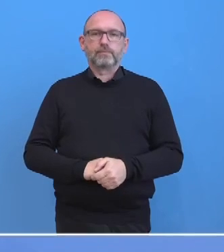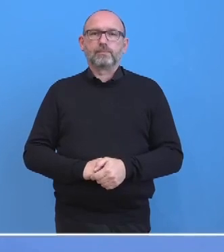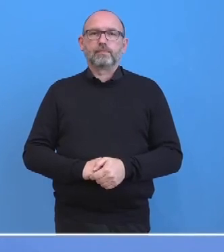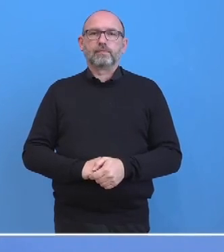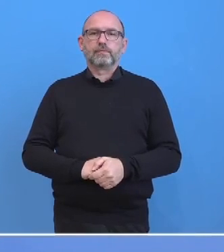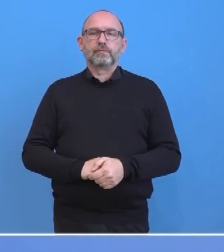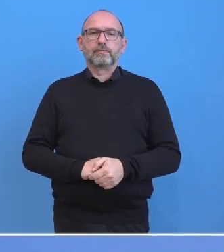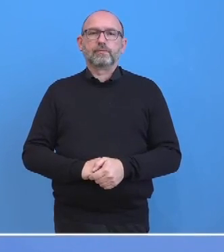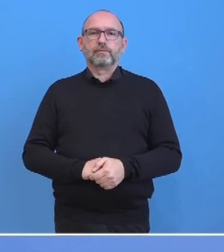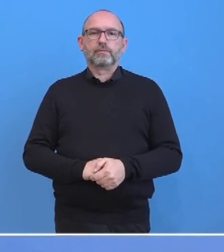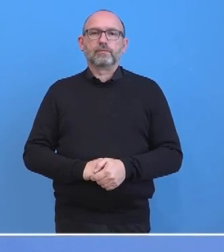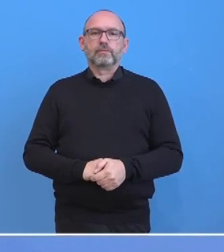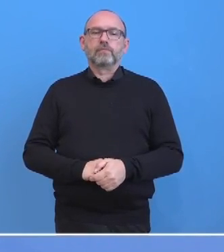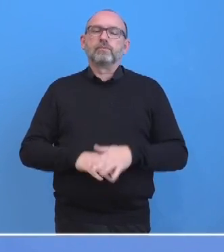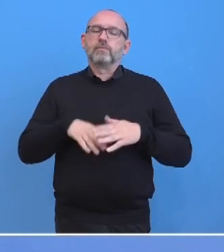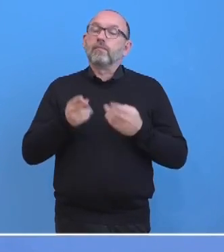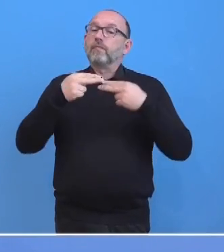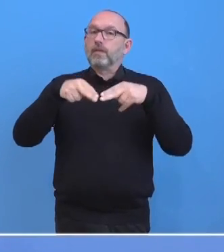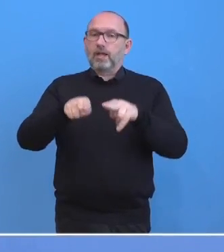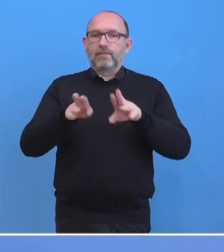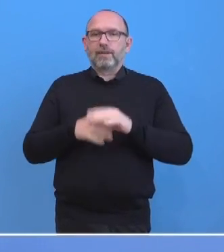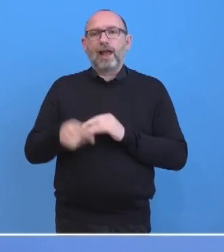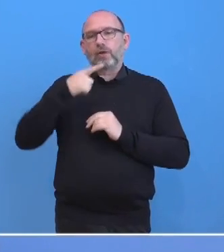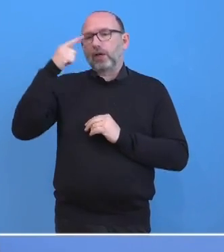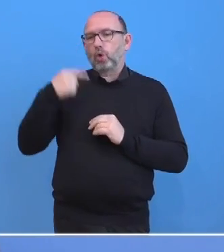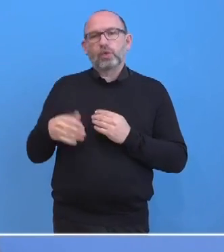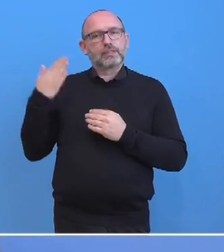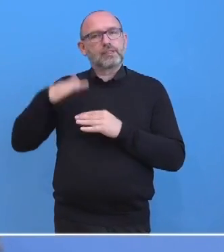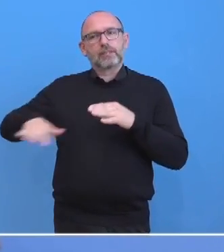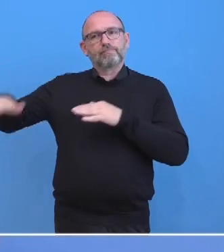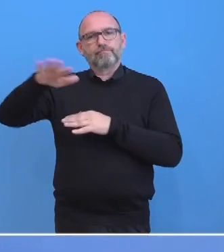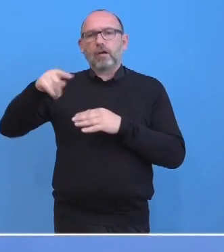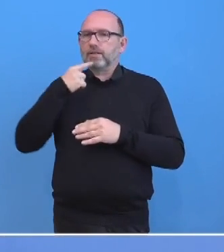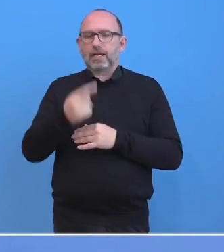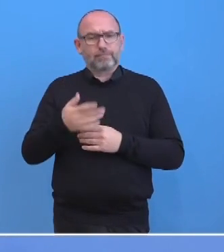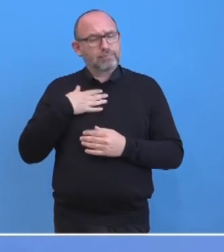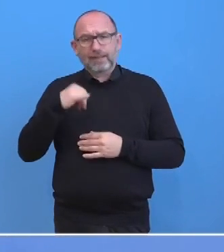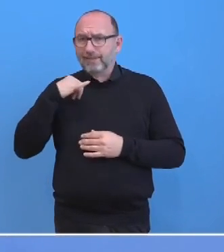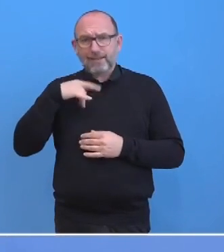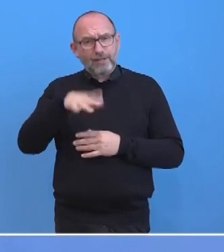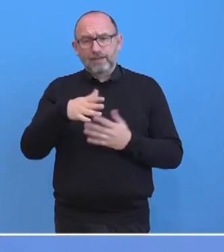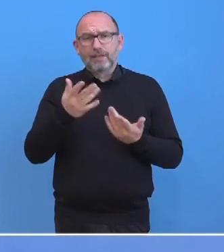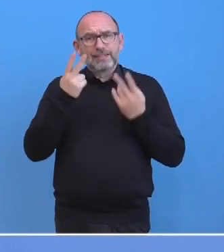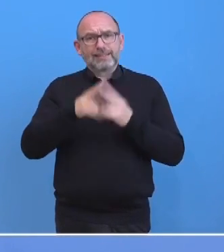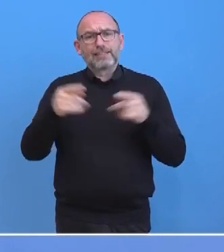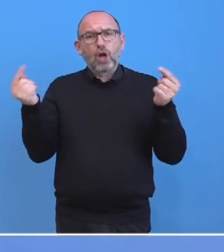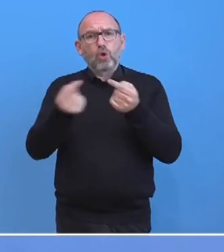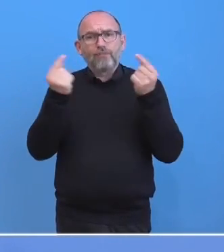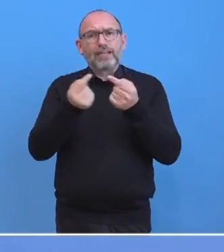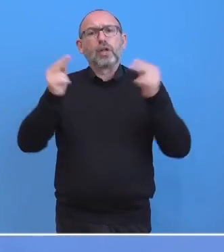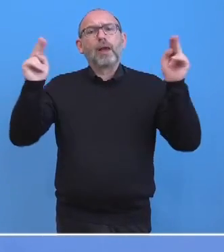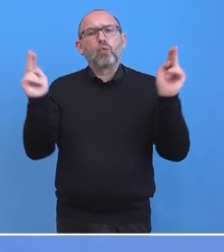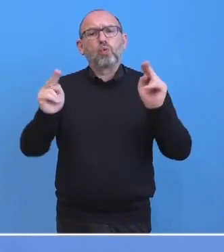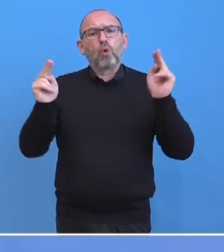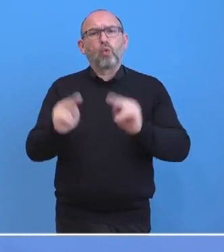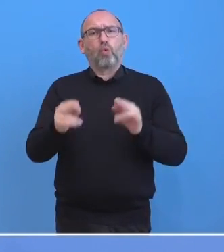Also ich denke, die russische Seite hat in den letzten Tagen ja auch gesagt, dass sie daran interessiert ist, dass dieser Konflikt beruhigt wird und dass es zu